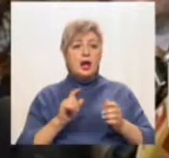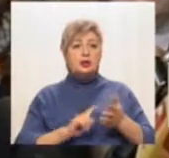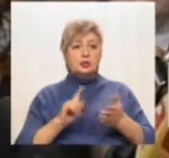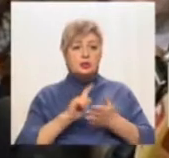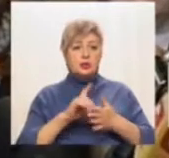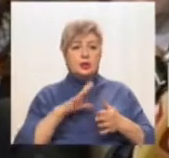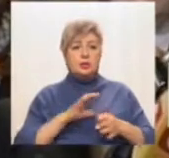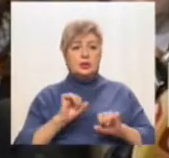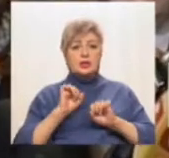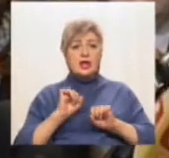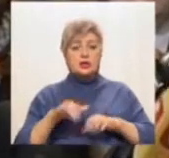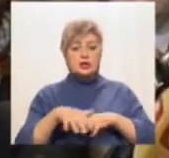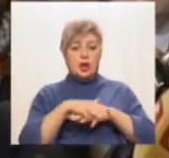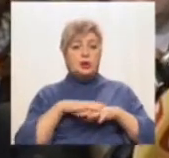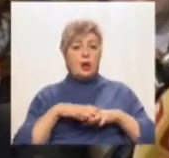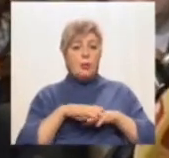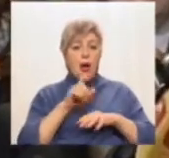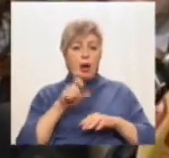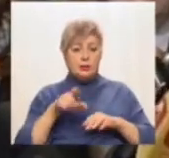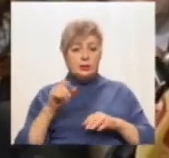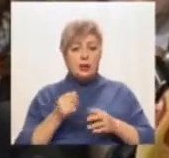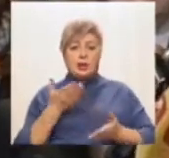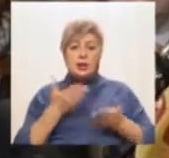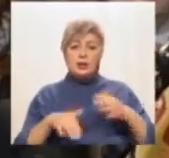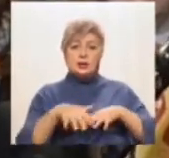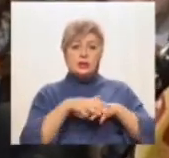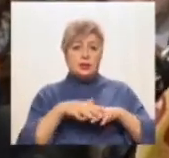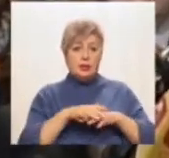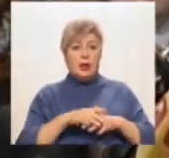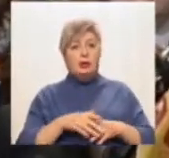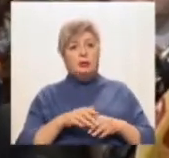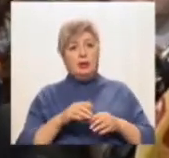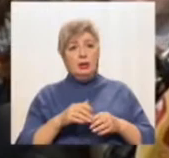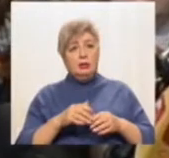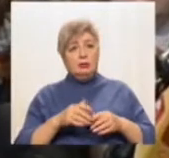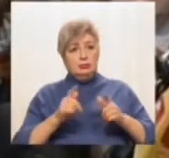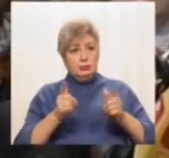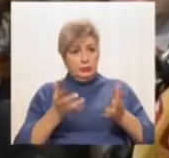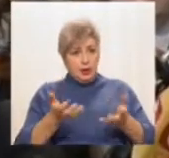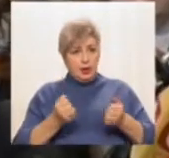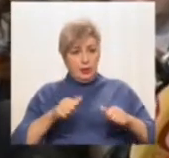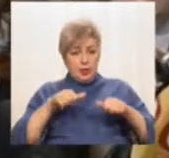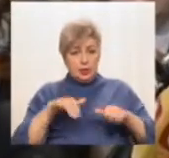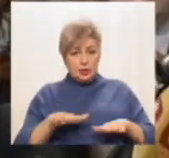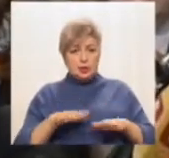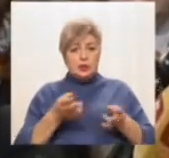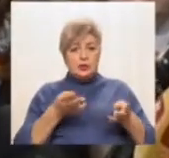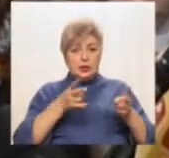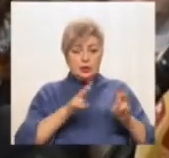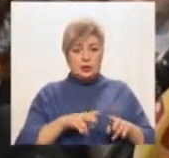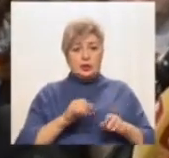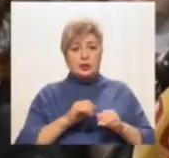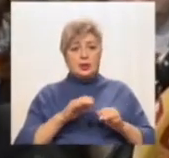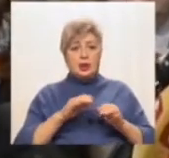І навіть якщо громада, наприклад, переймає рішення залишитися в лоні російської церкви, це її